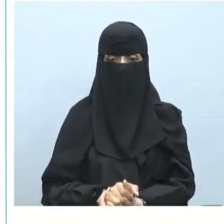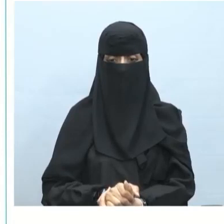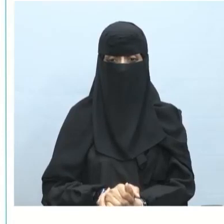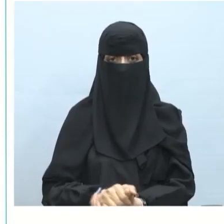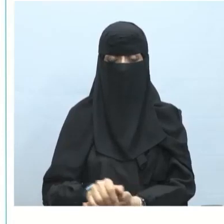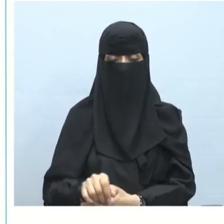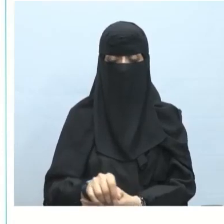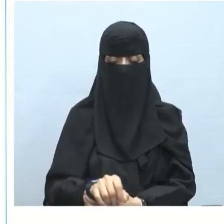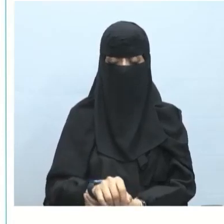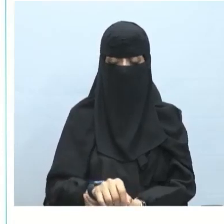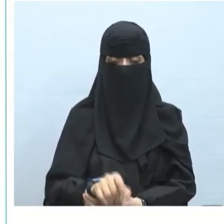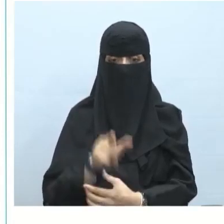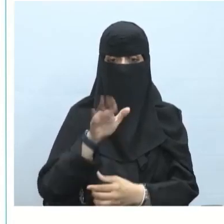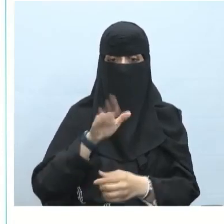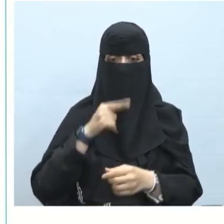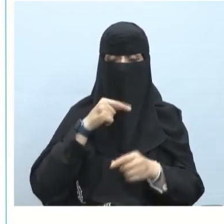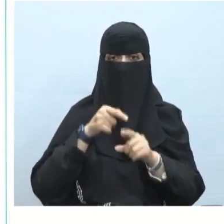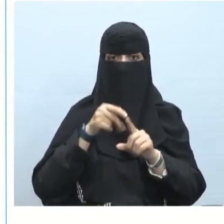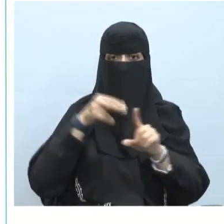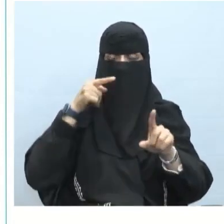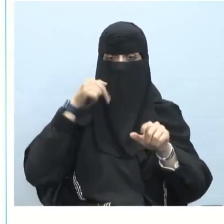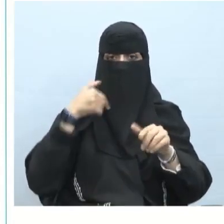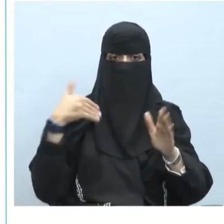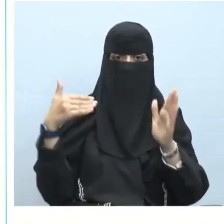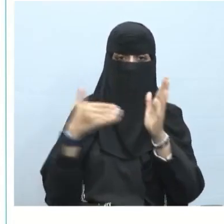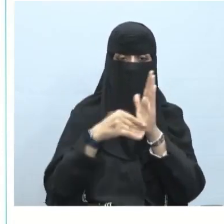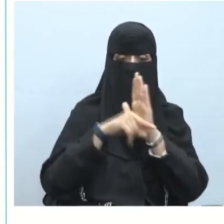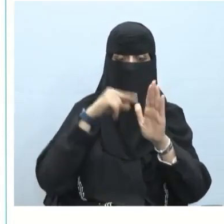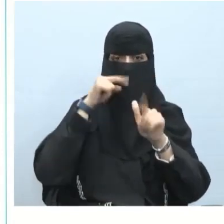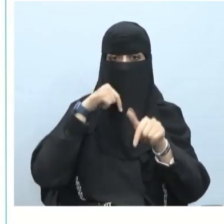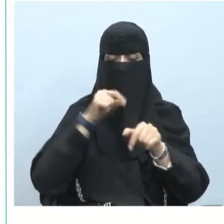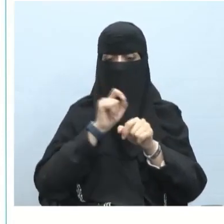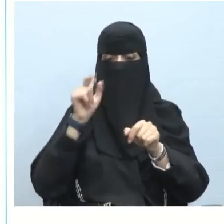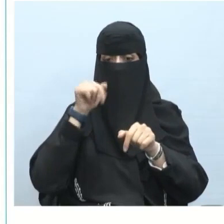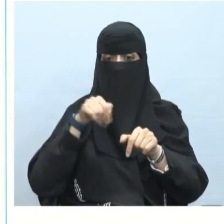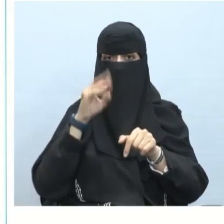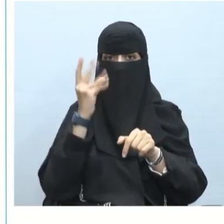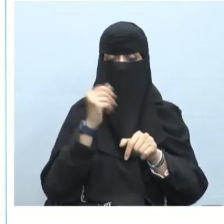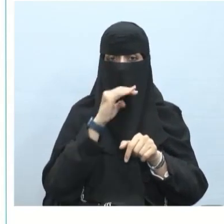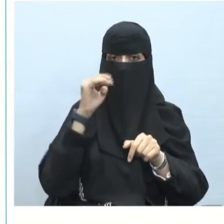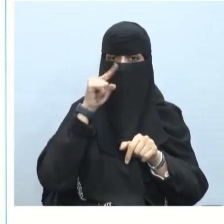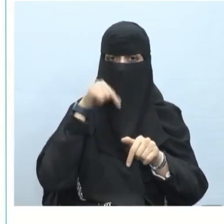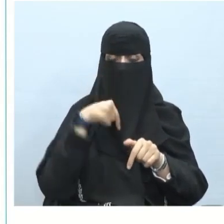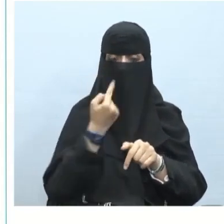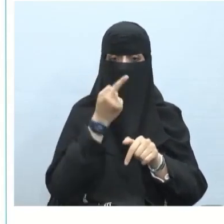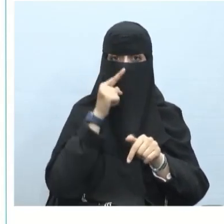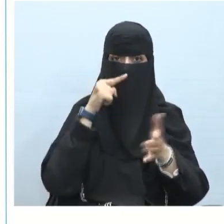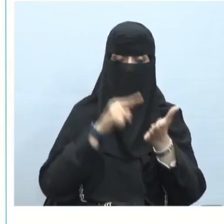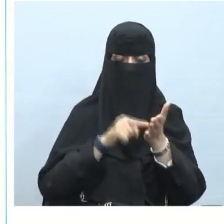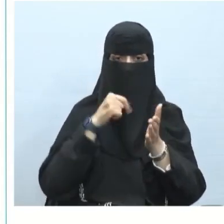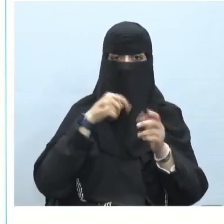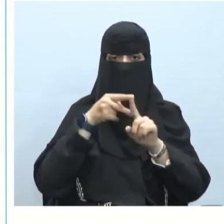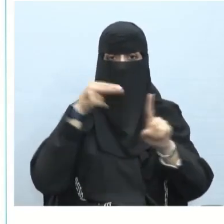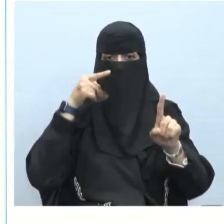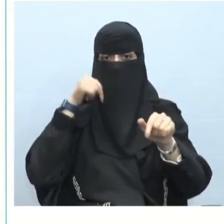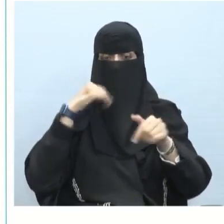هنا أعرب ما تحته خط في البيت الآتي إذن رقم جيم طلب مني أن أعرب